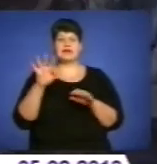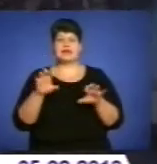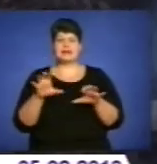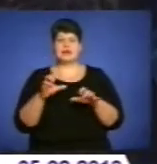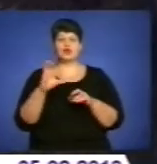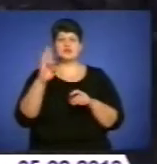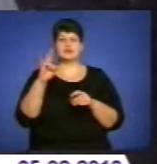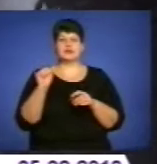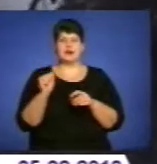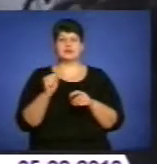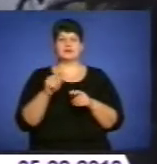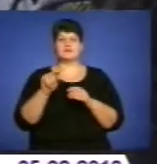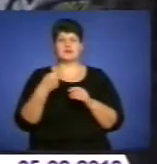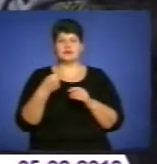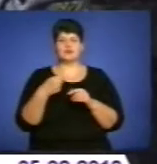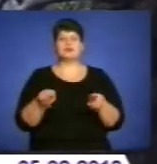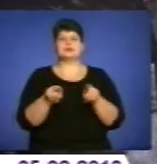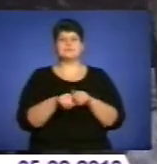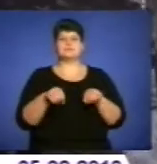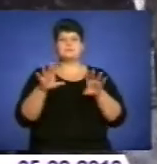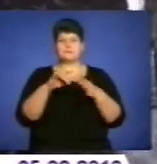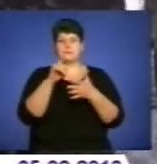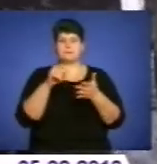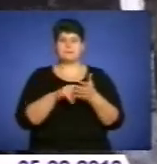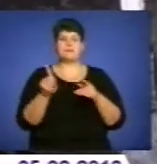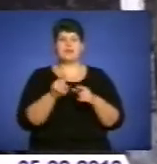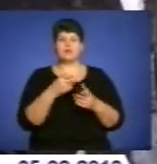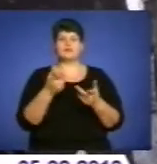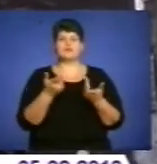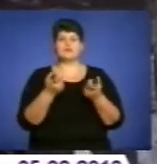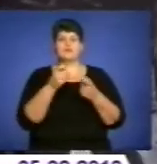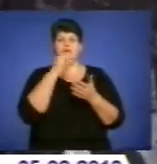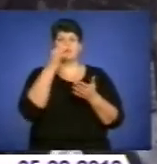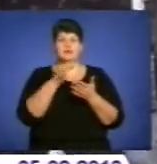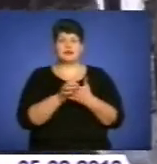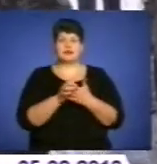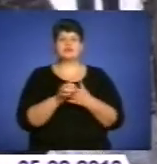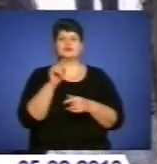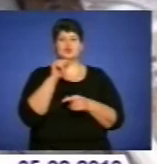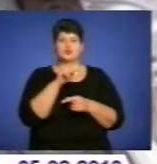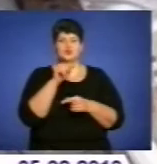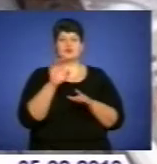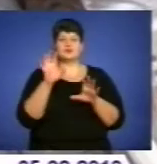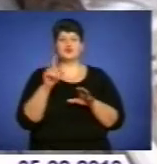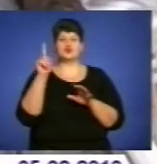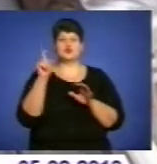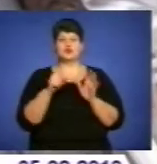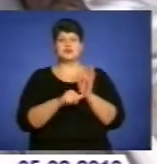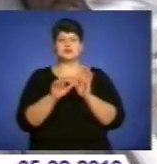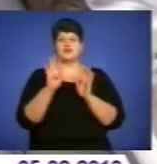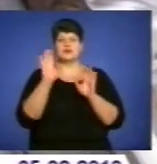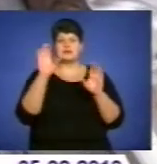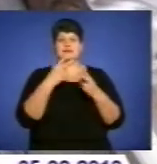адміністративні правопорушення». Також вирішується питання щодо притягнення до відповідальності ще за однією статтею цього ж Кодексу 164